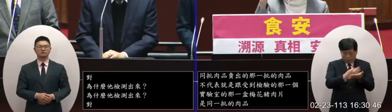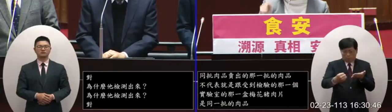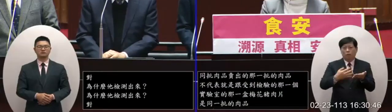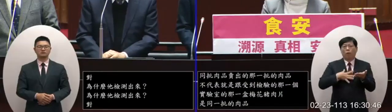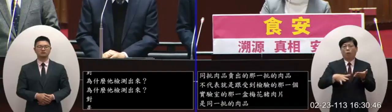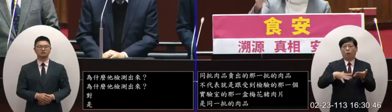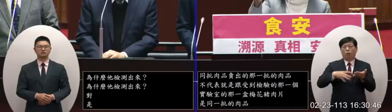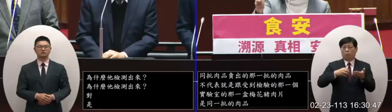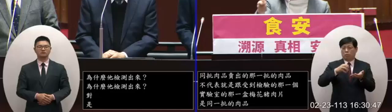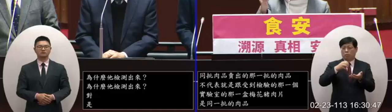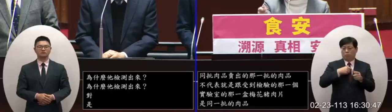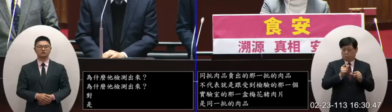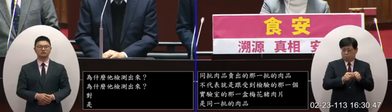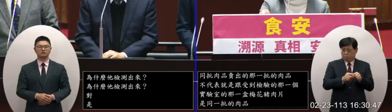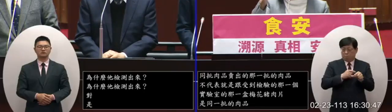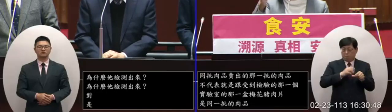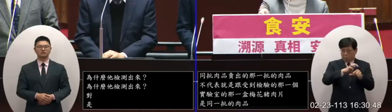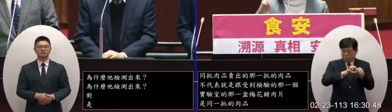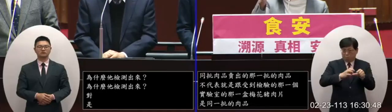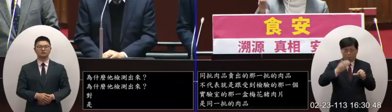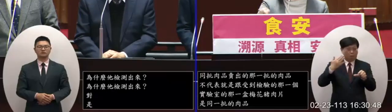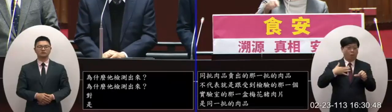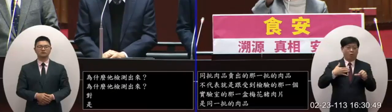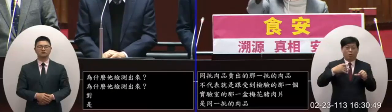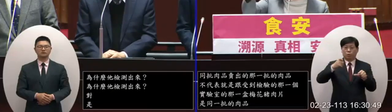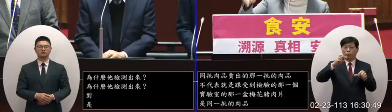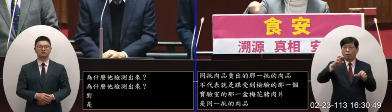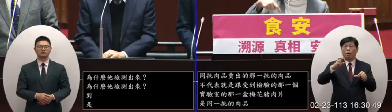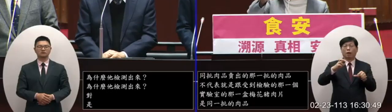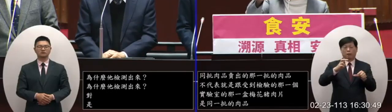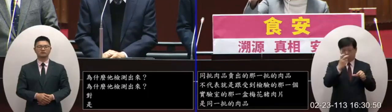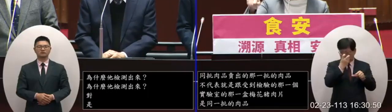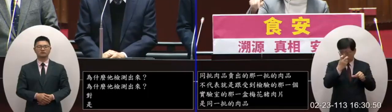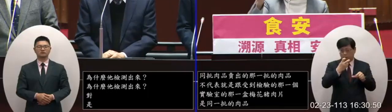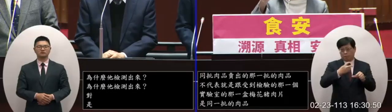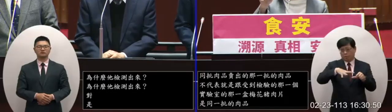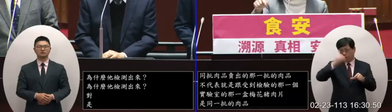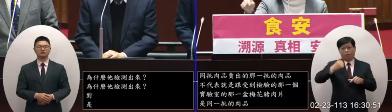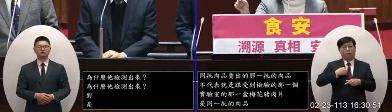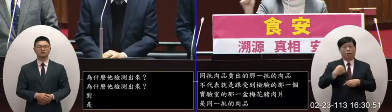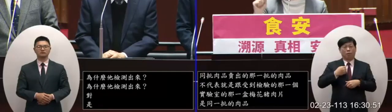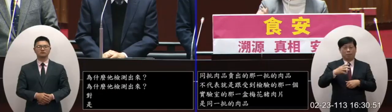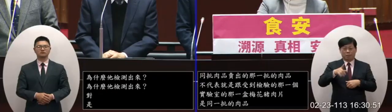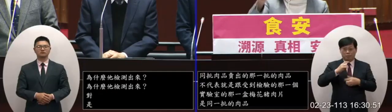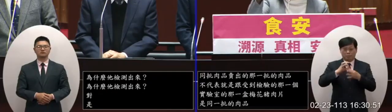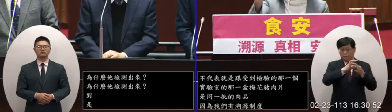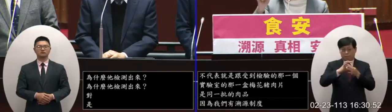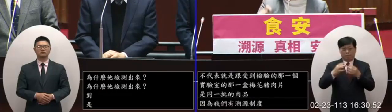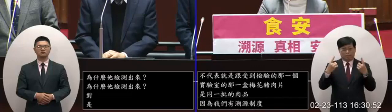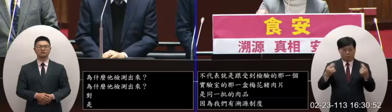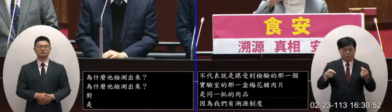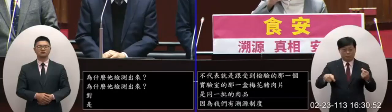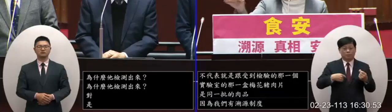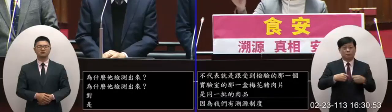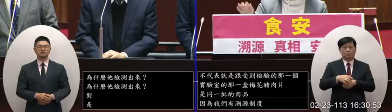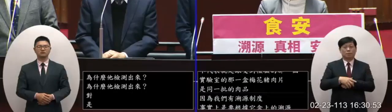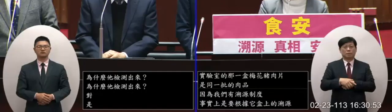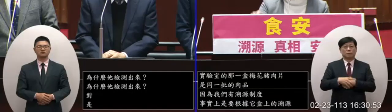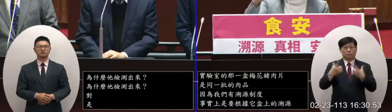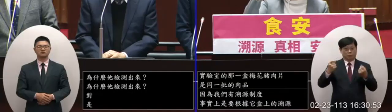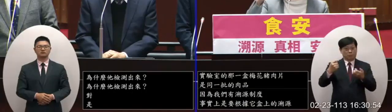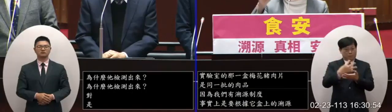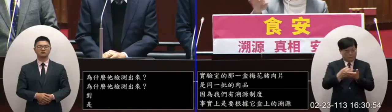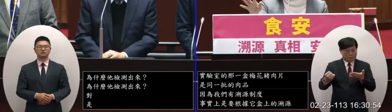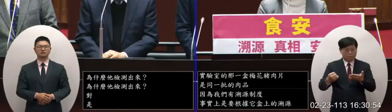才能夠知道說跟他這一個受檢驗有微量西部特羅的這一盒肉同